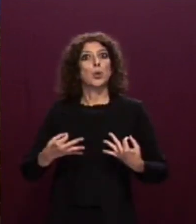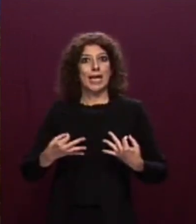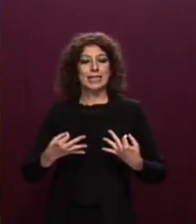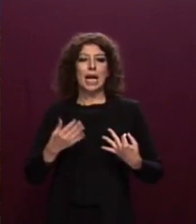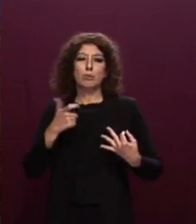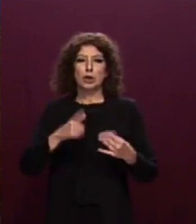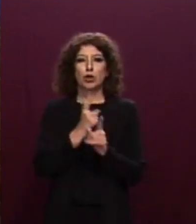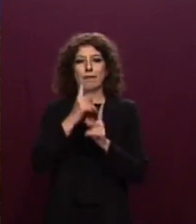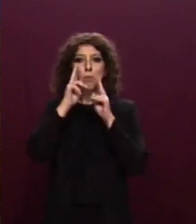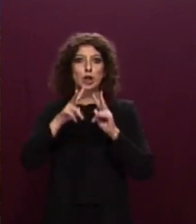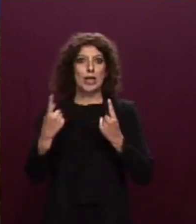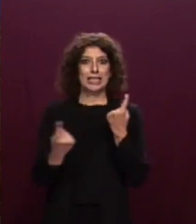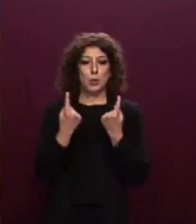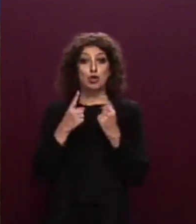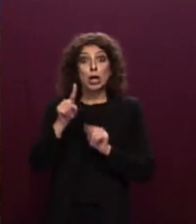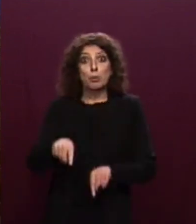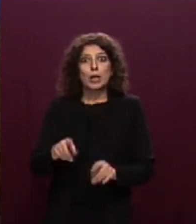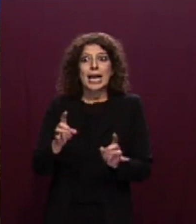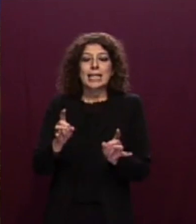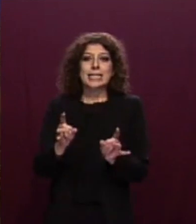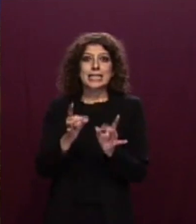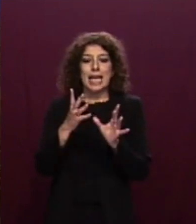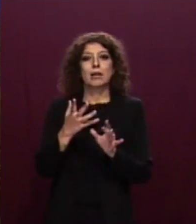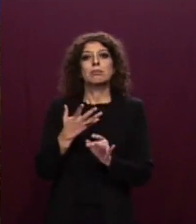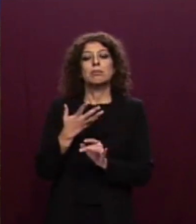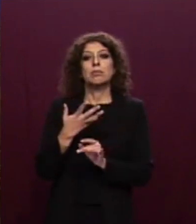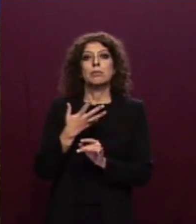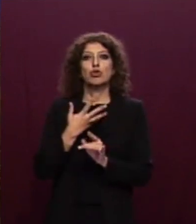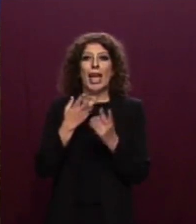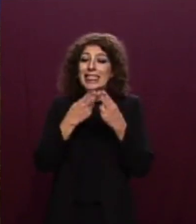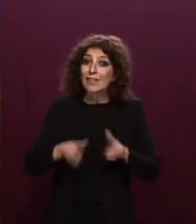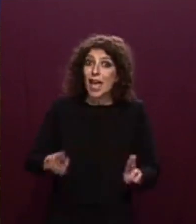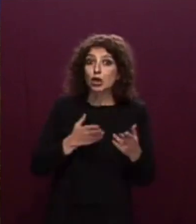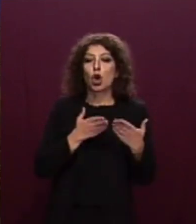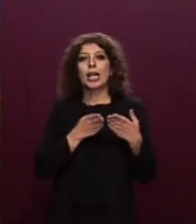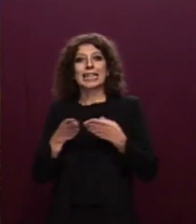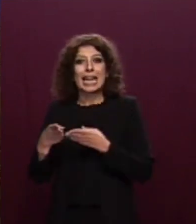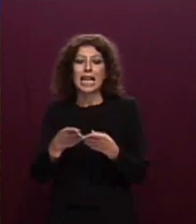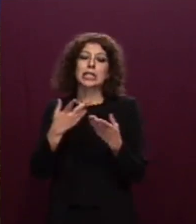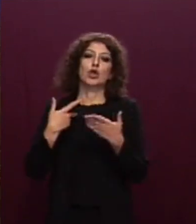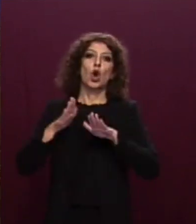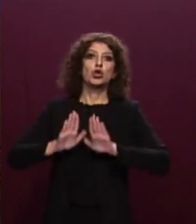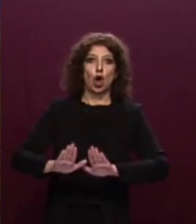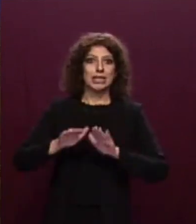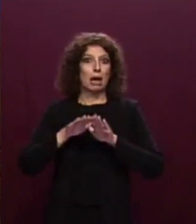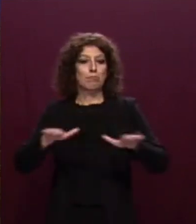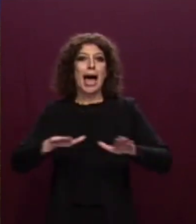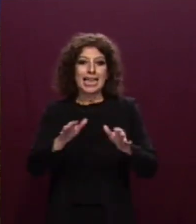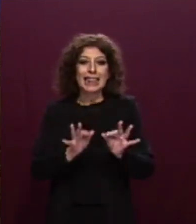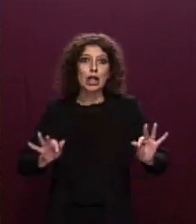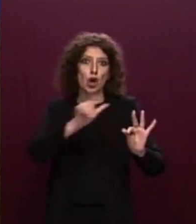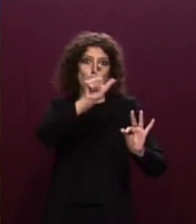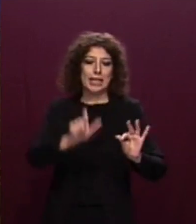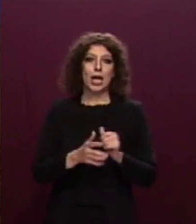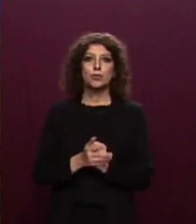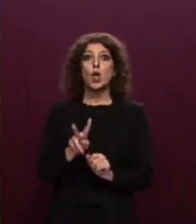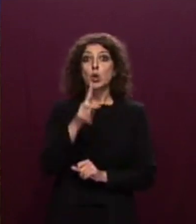dell'eventuale valutazione dei presupposti per l'applicazione del divieto di transito e sosta nel mare territoriale italiano. Il 2